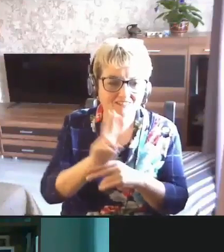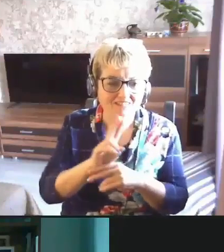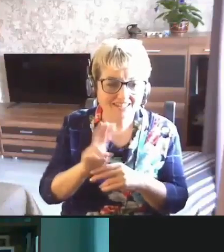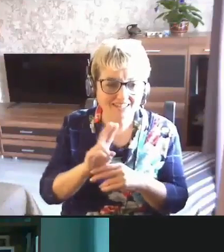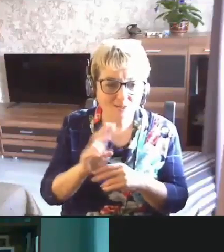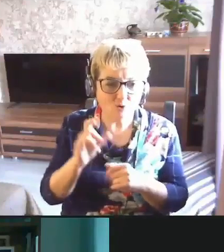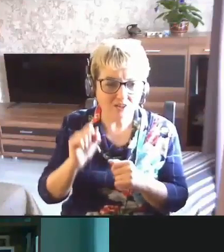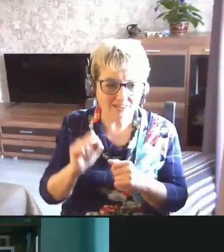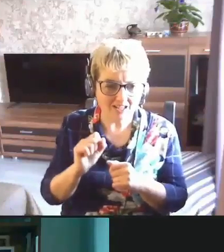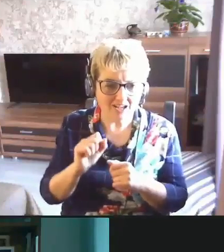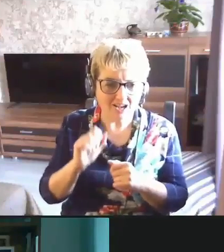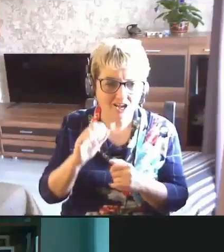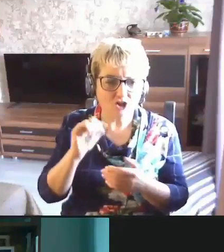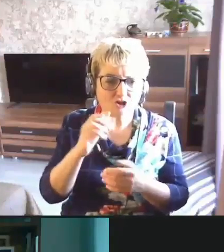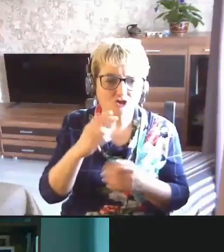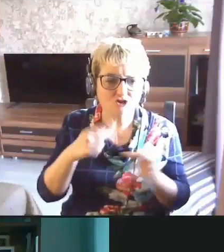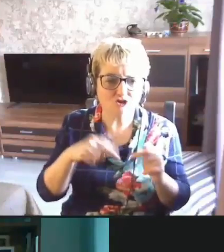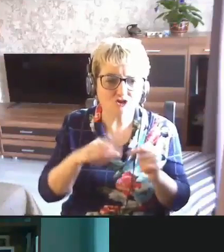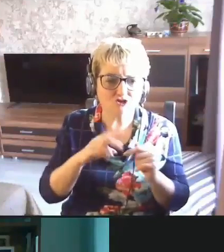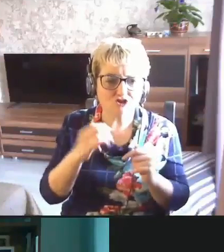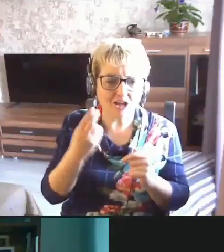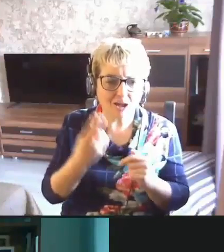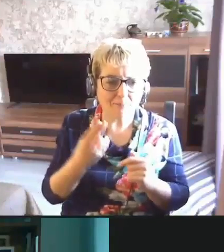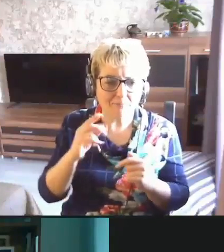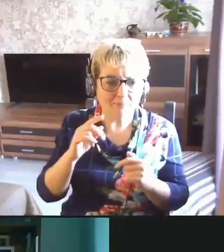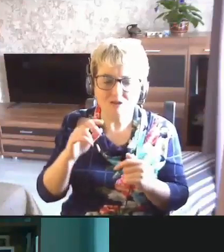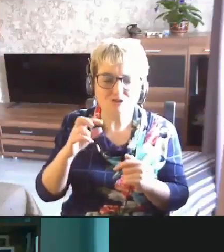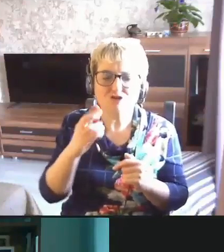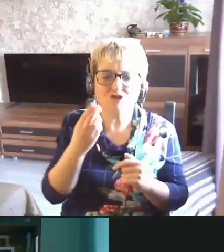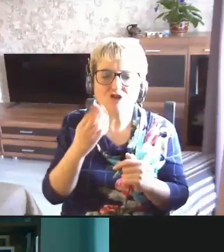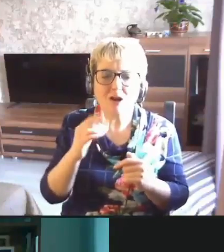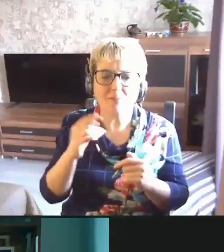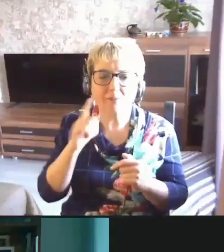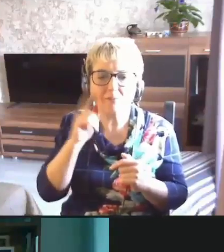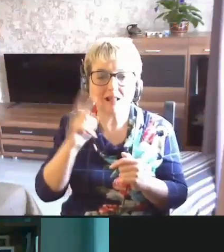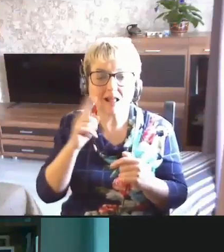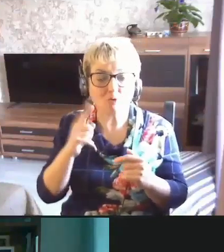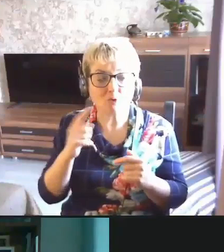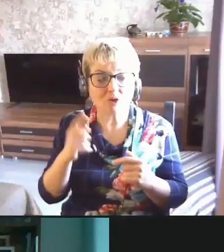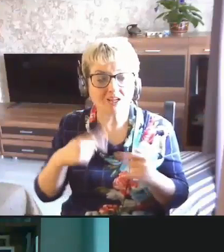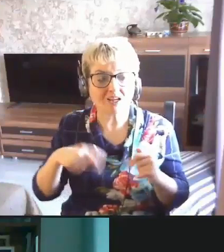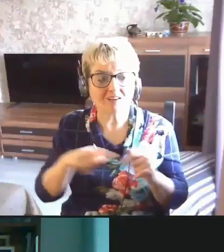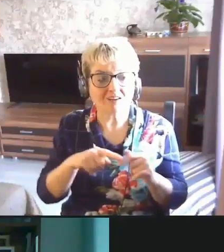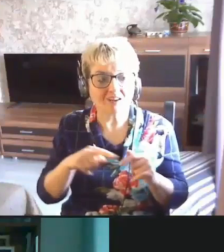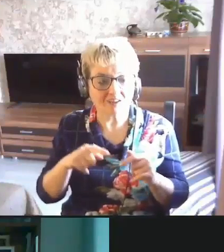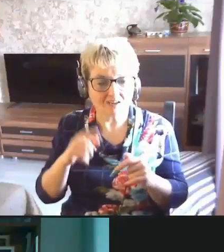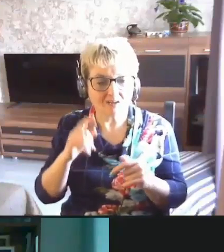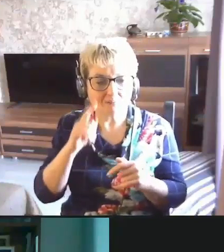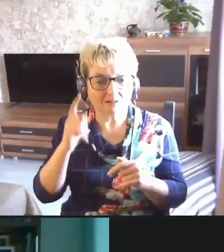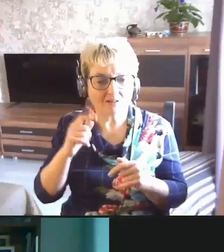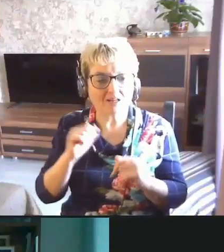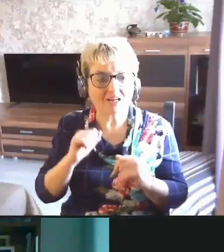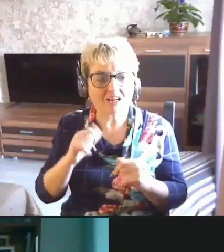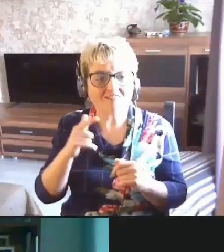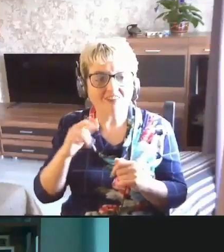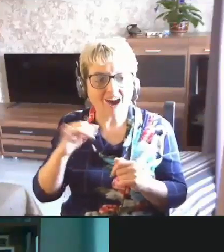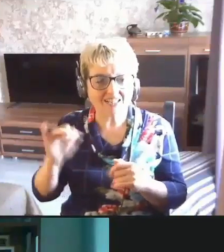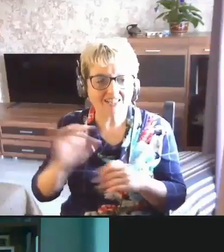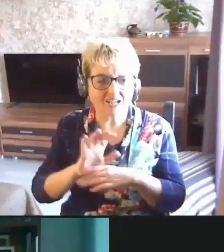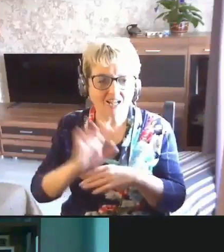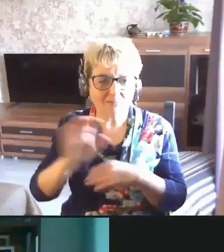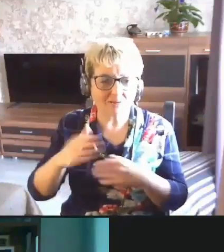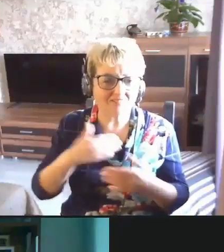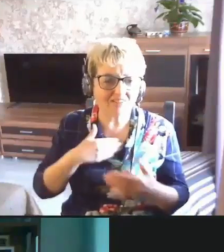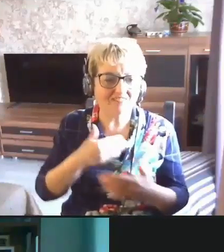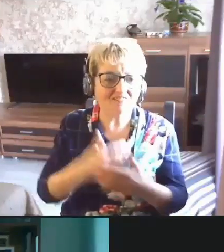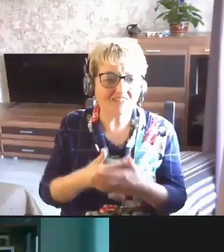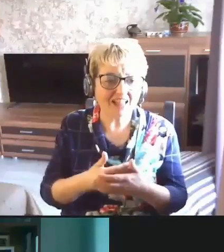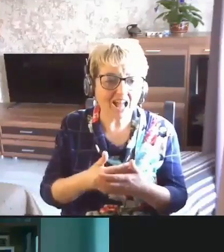на штаб Молодой Гвардии Единой России, и они направляют волонтеров